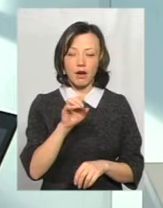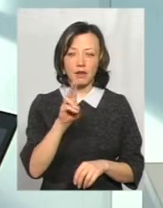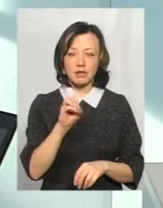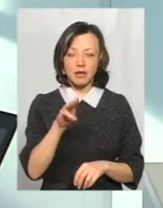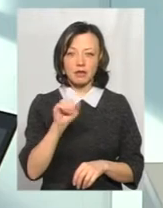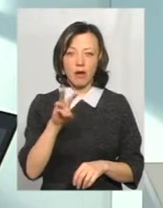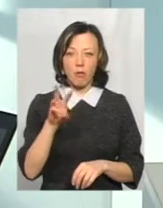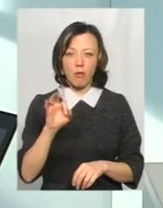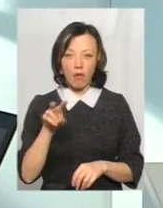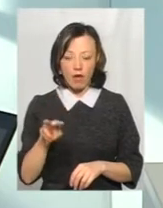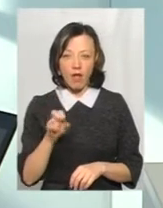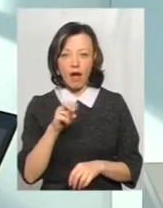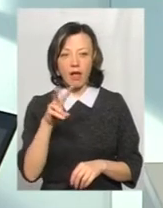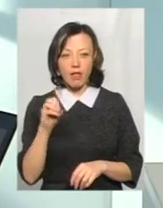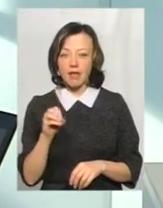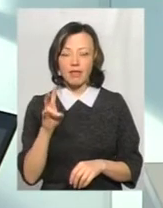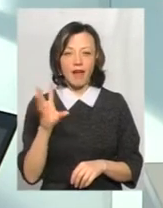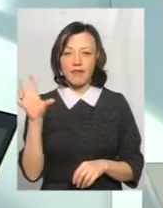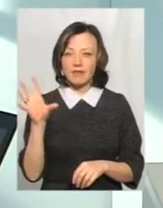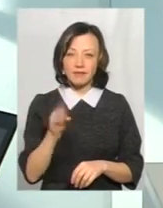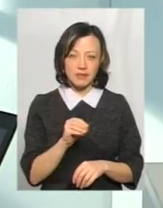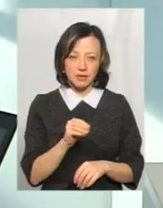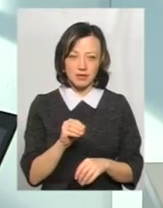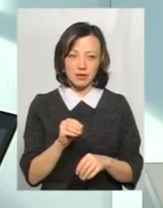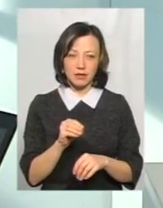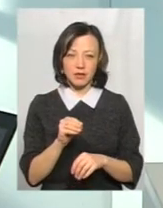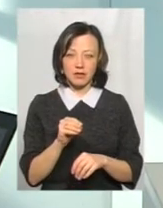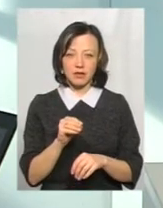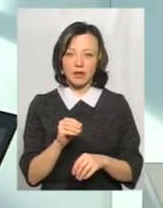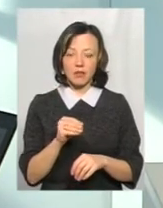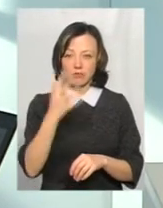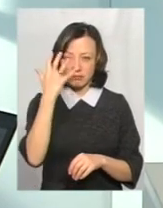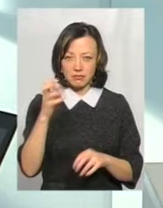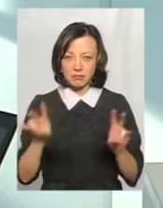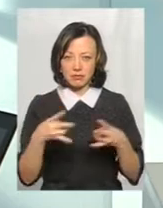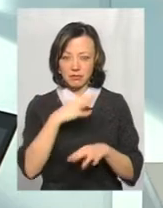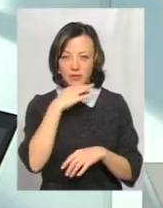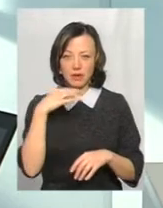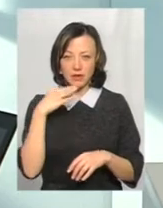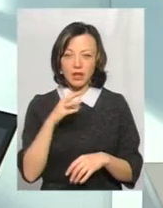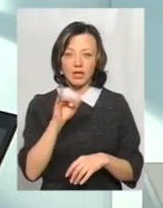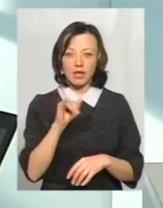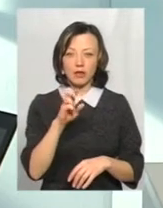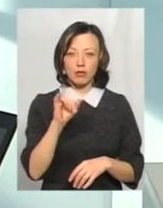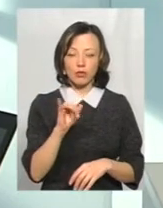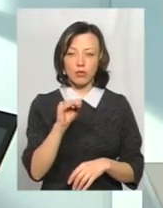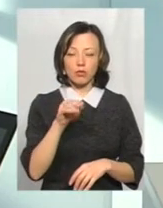але також не увлікатися цим парацетамолом, ібупрофен,